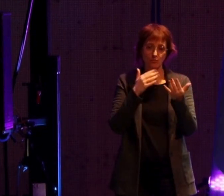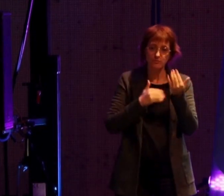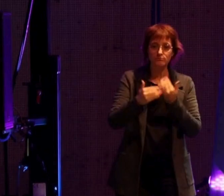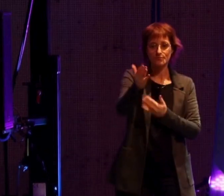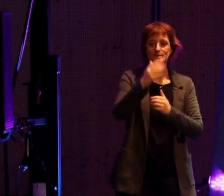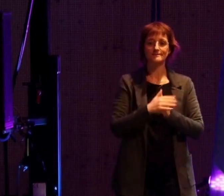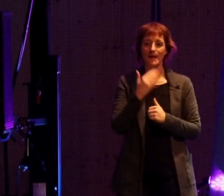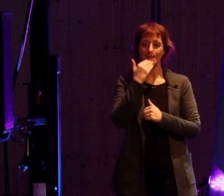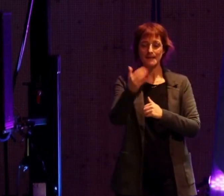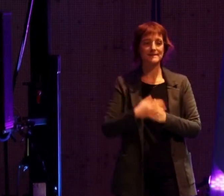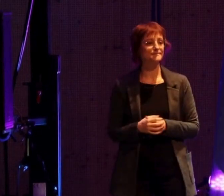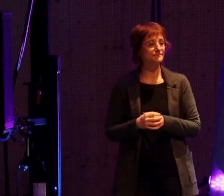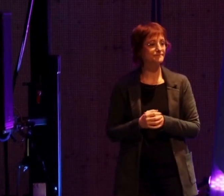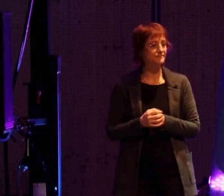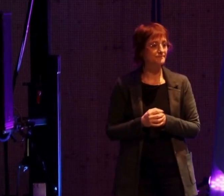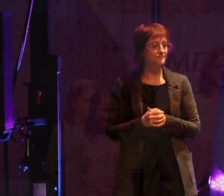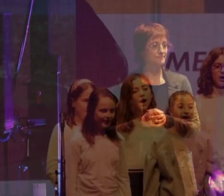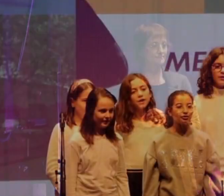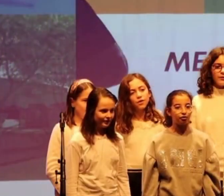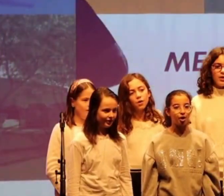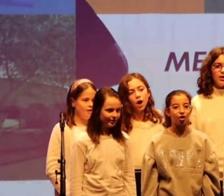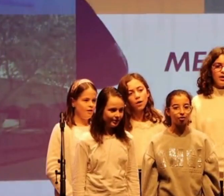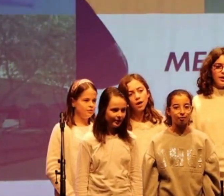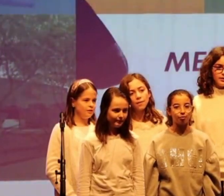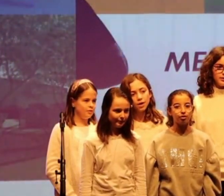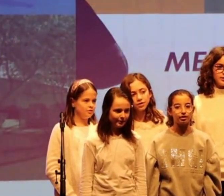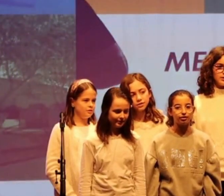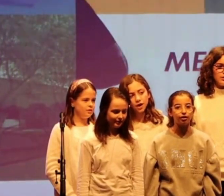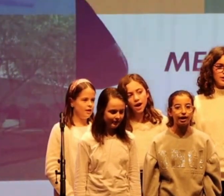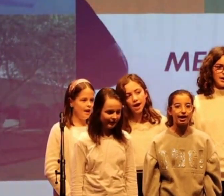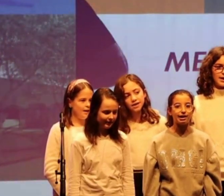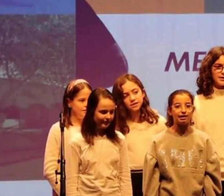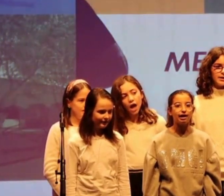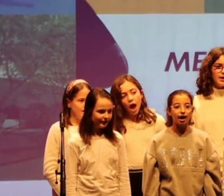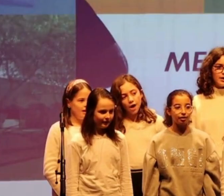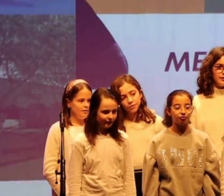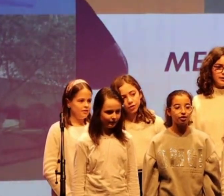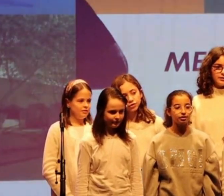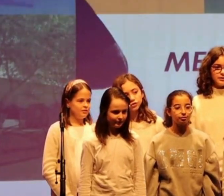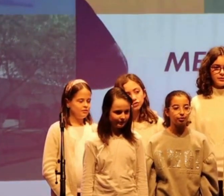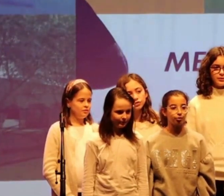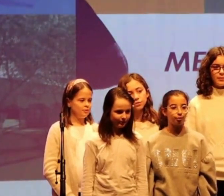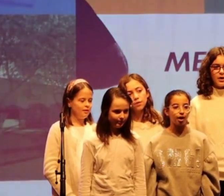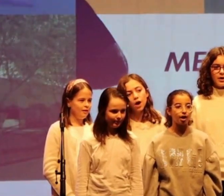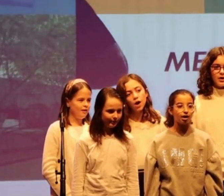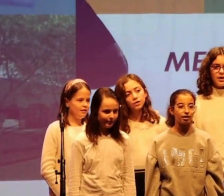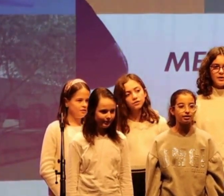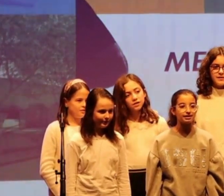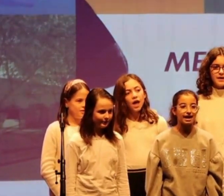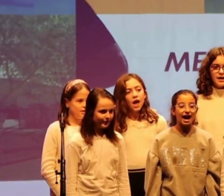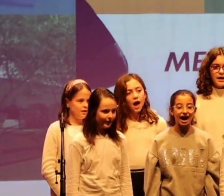Merci beaucoup. Applaudissements Applaudissements Sous-titrage-Canada